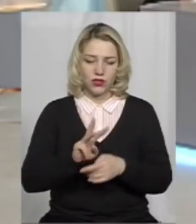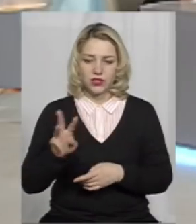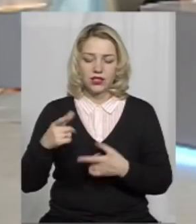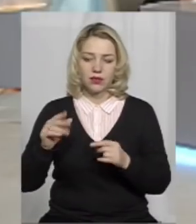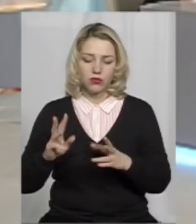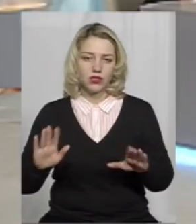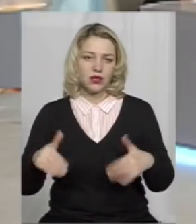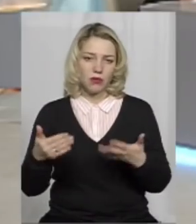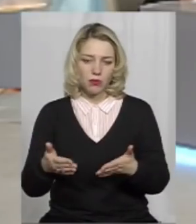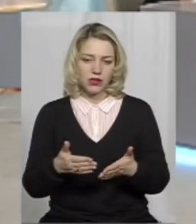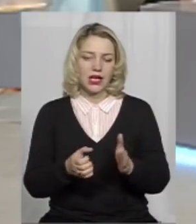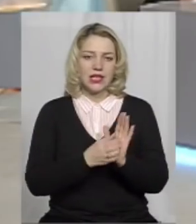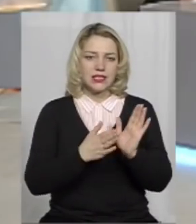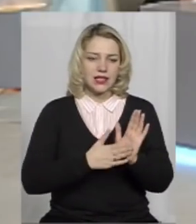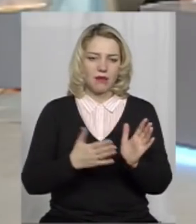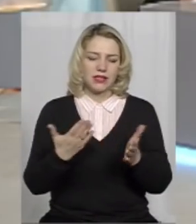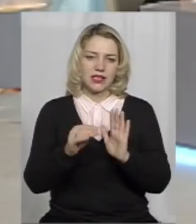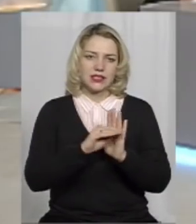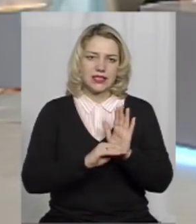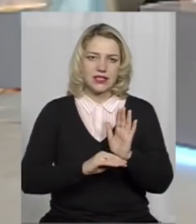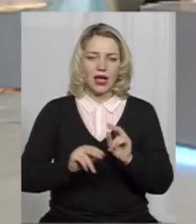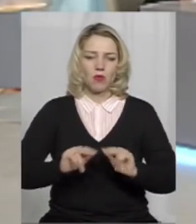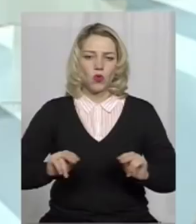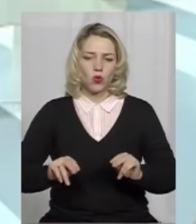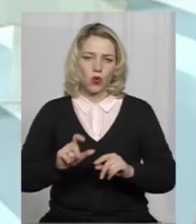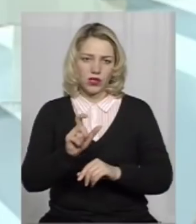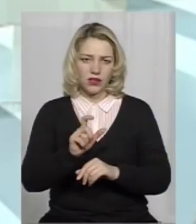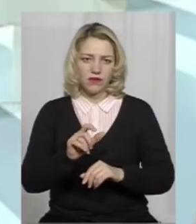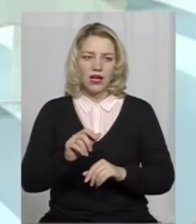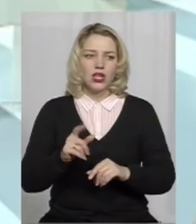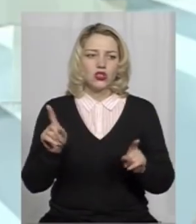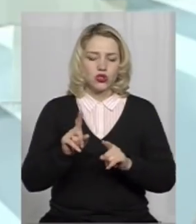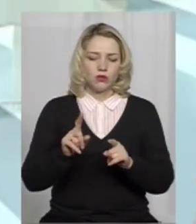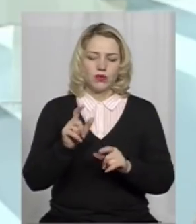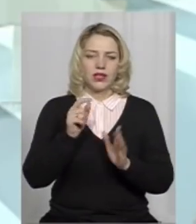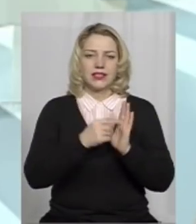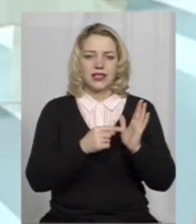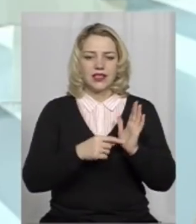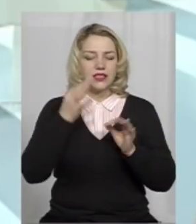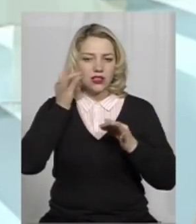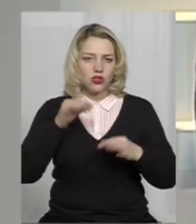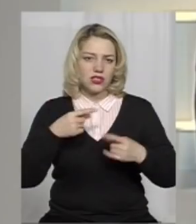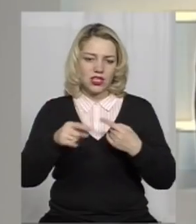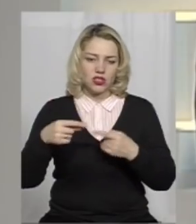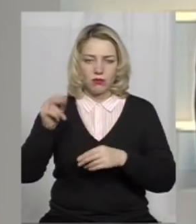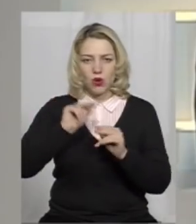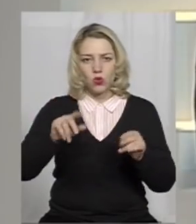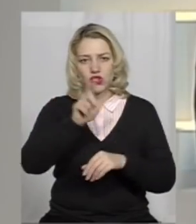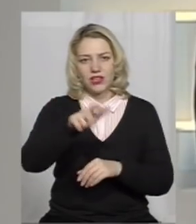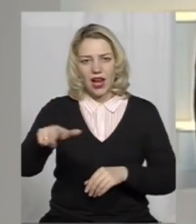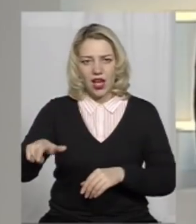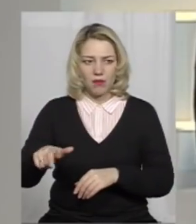запропоновано запис якихось певних систем уроків, для того, щоб вони ділилися з досвідом з іншими вчителями України.